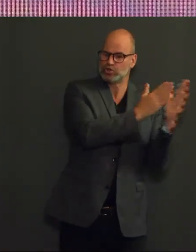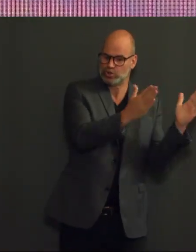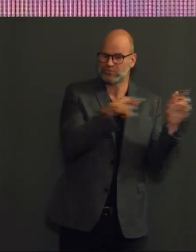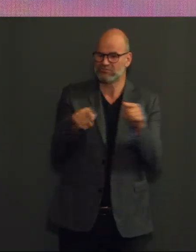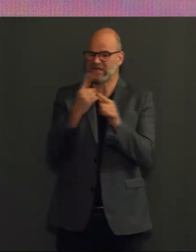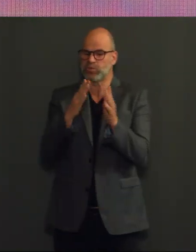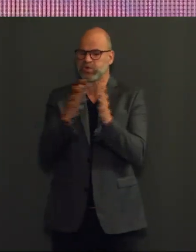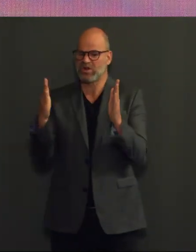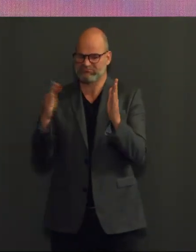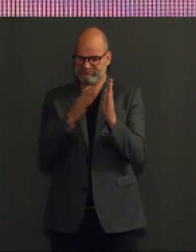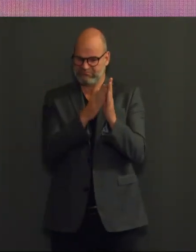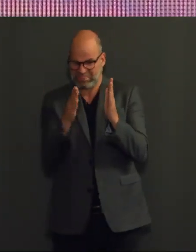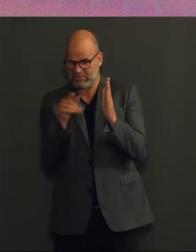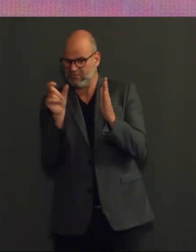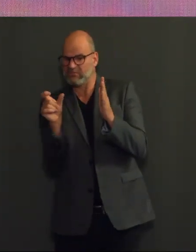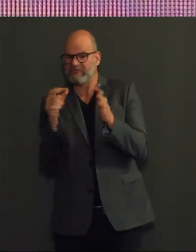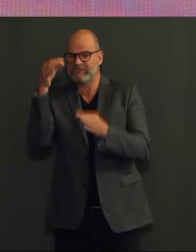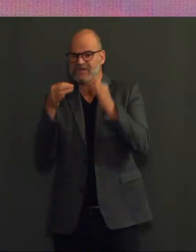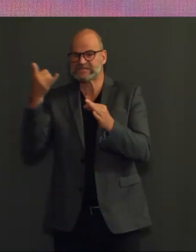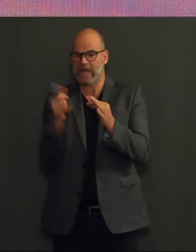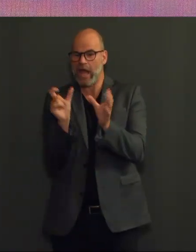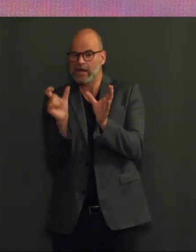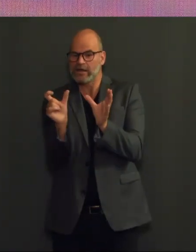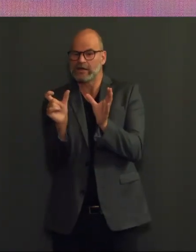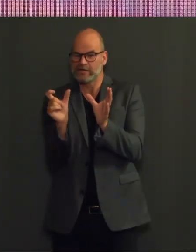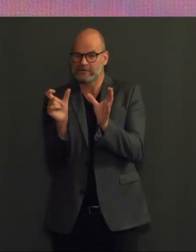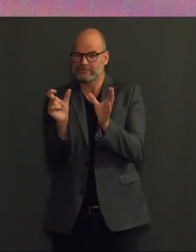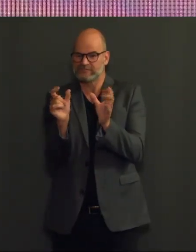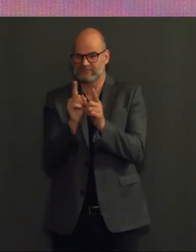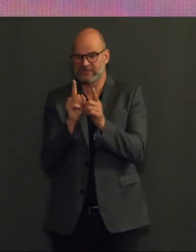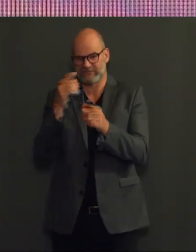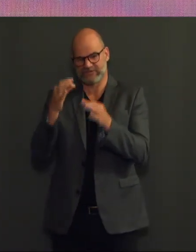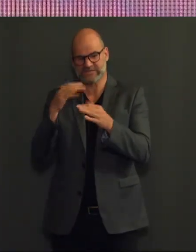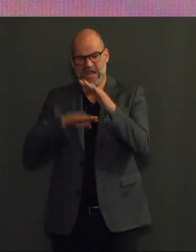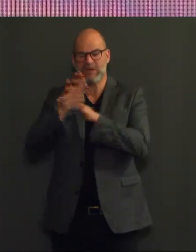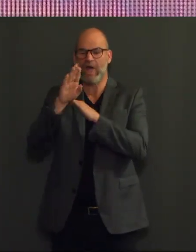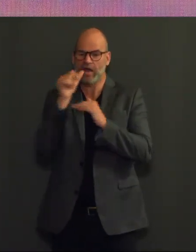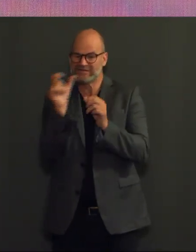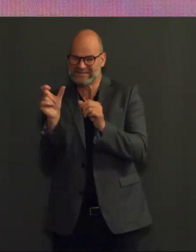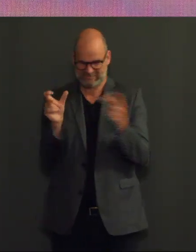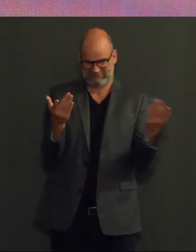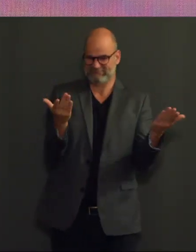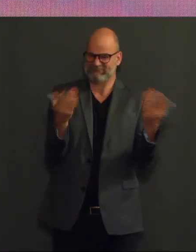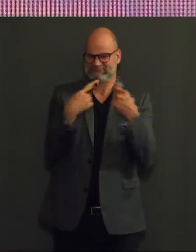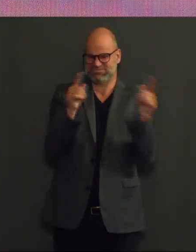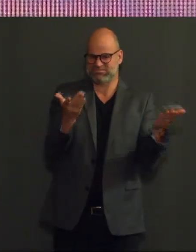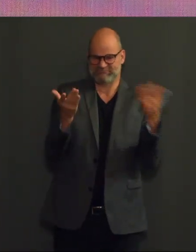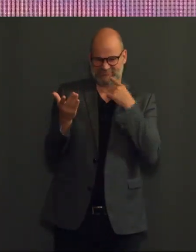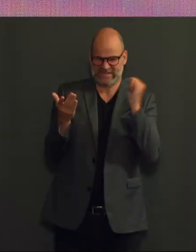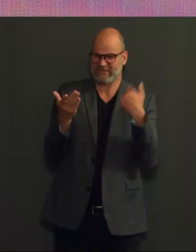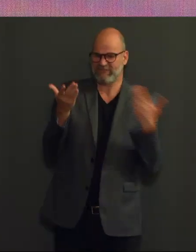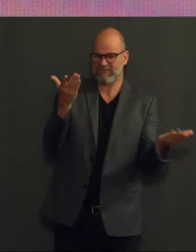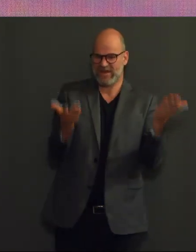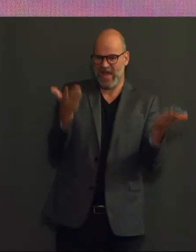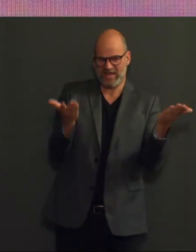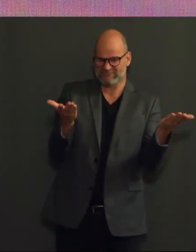twee zondagen waren. Er is in die week van hemelvaart ook opmerkelijk minder getest geweest, zeker tijdens